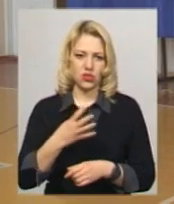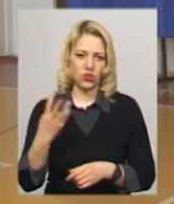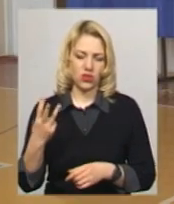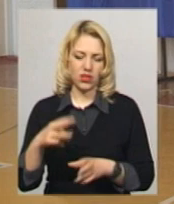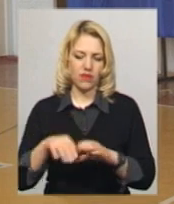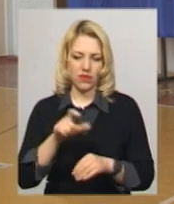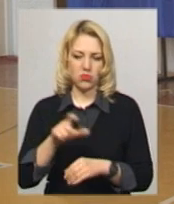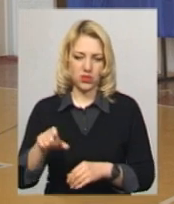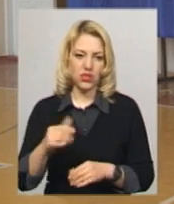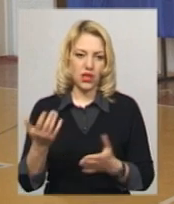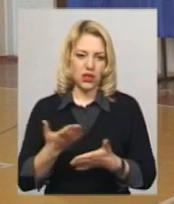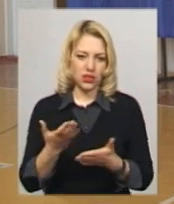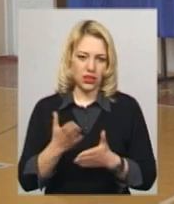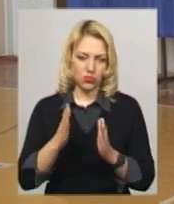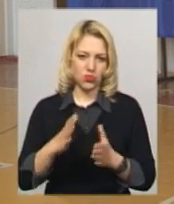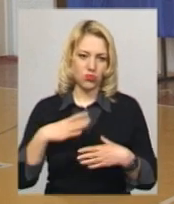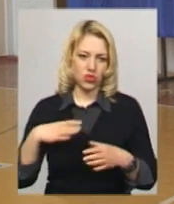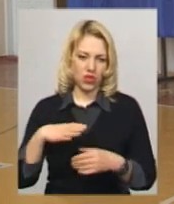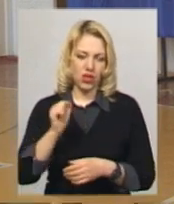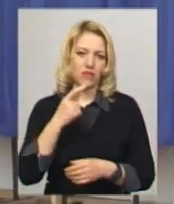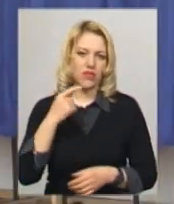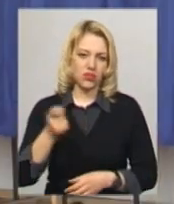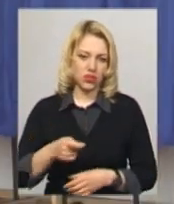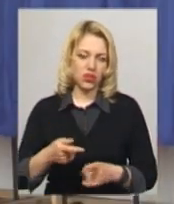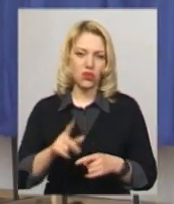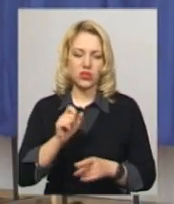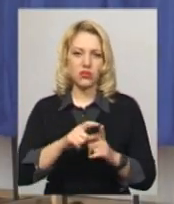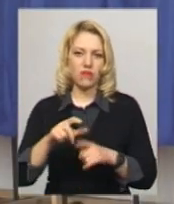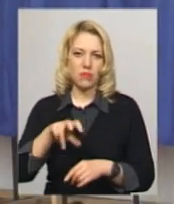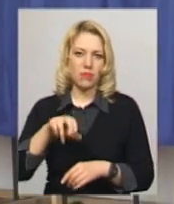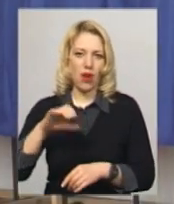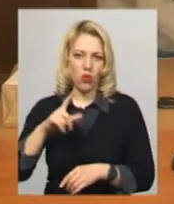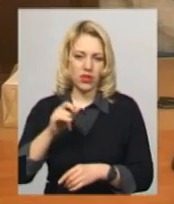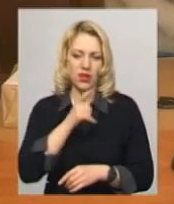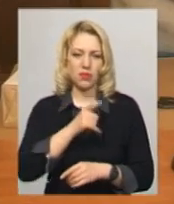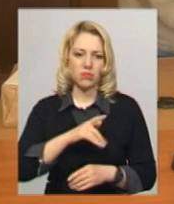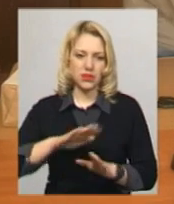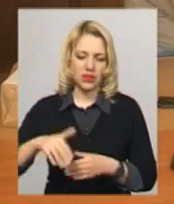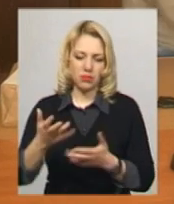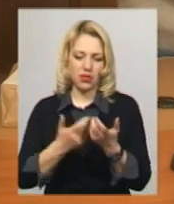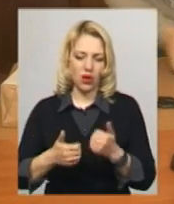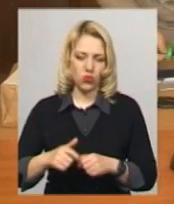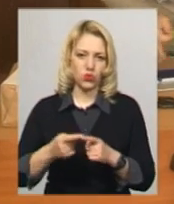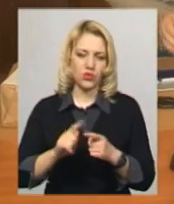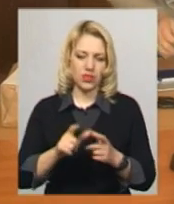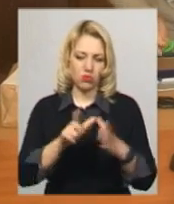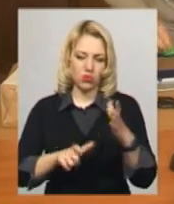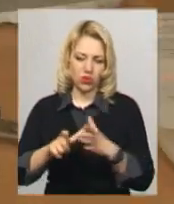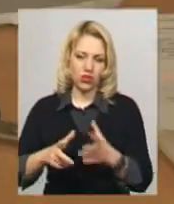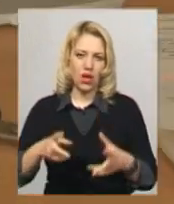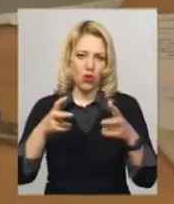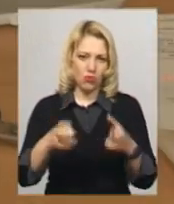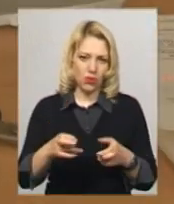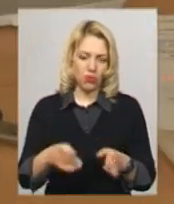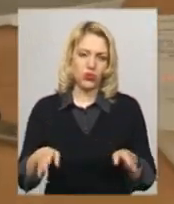виборця, яких будемо чекати в неділю. За словами Сергія Пальохіна, після підрахунку бюлетенів їх опломбовують та закривають у